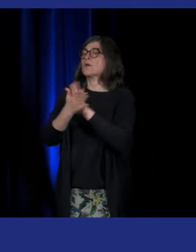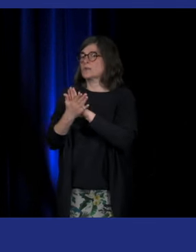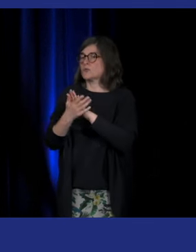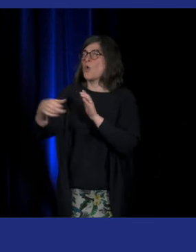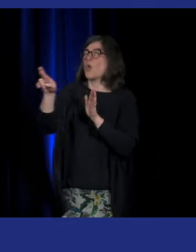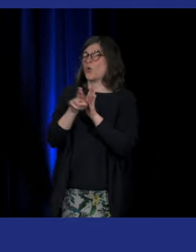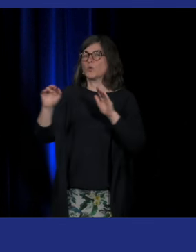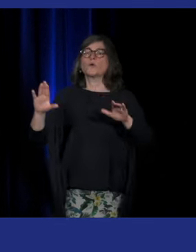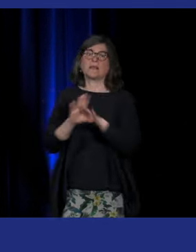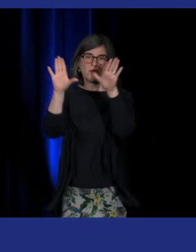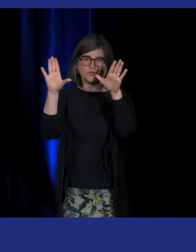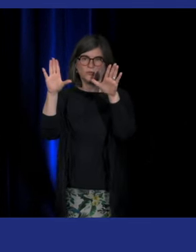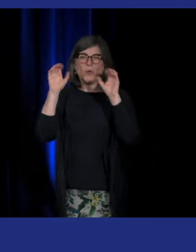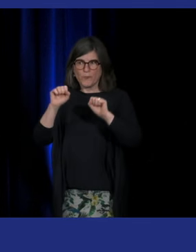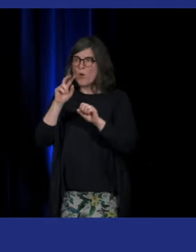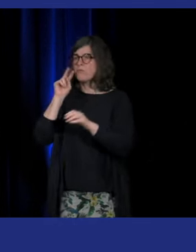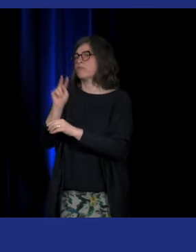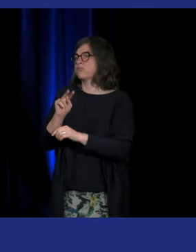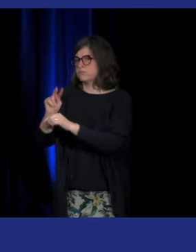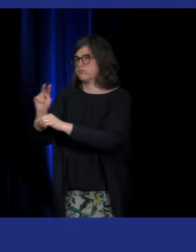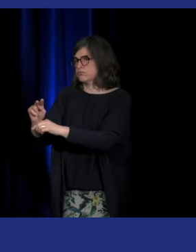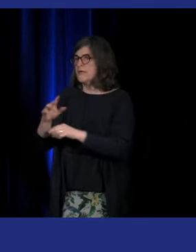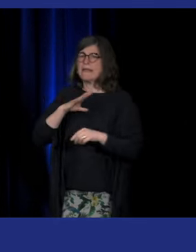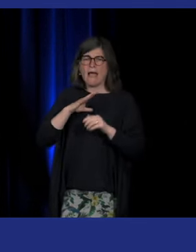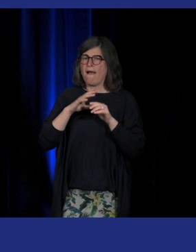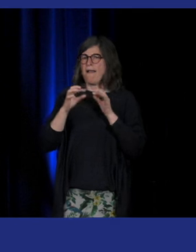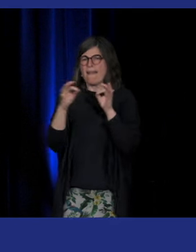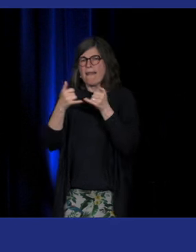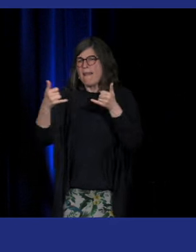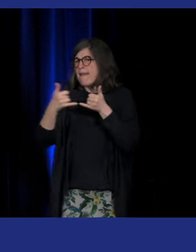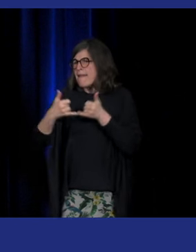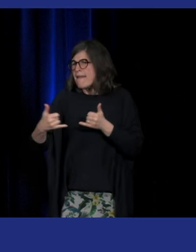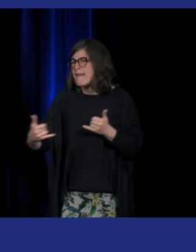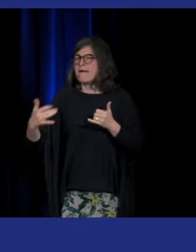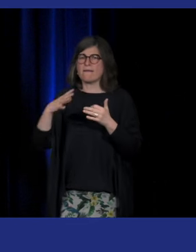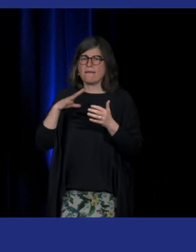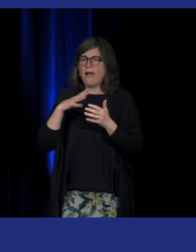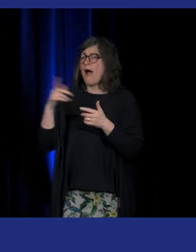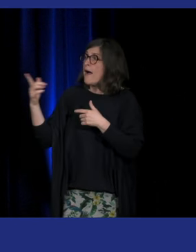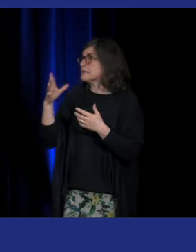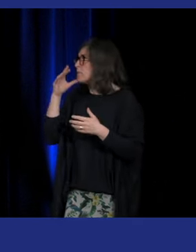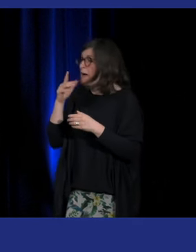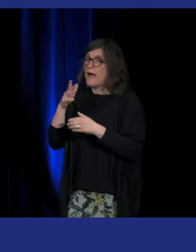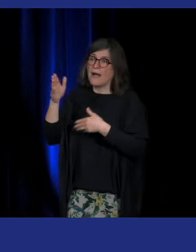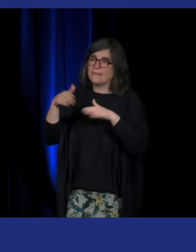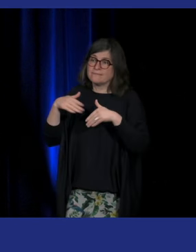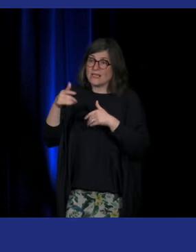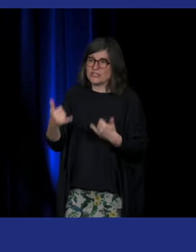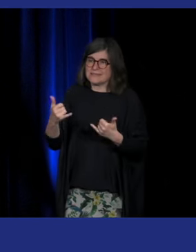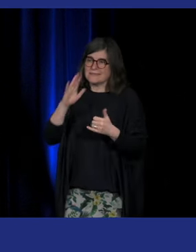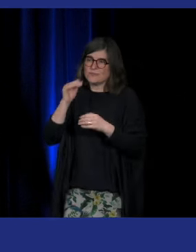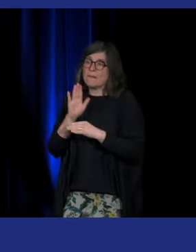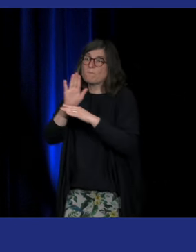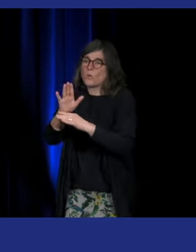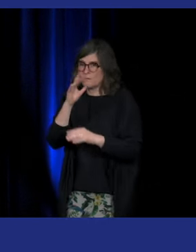'images donc tous nos liens pour vous montrer des images etc. certains n'ont pas fonctionné donc c'est pour ça qu'on ne vous